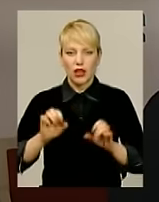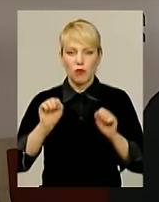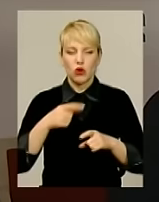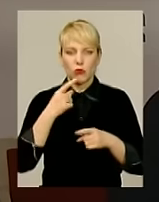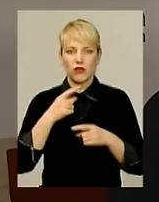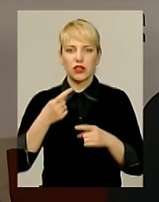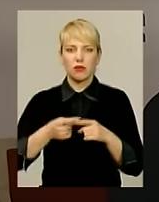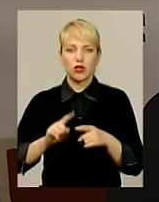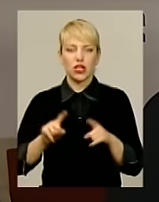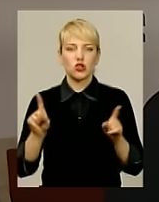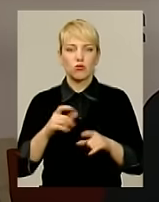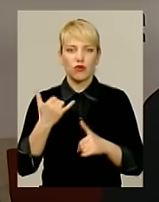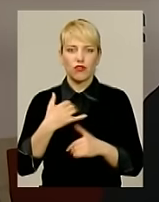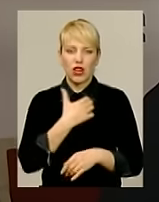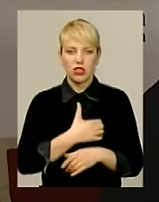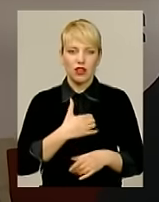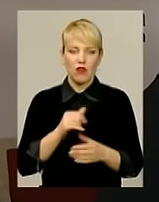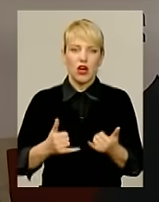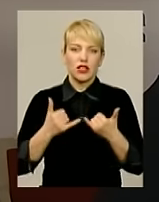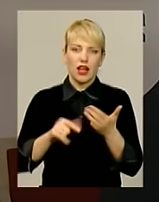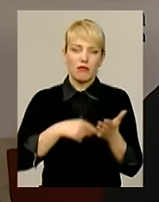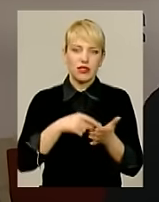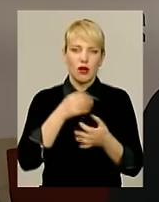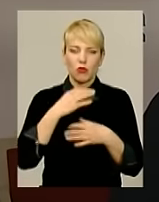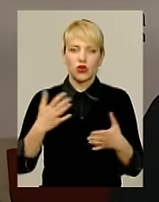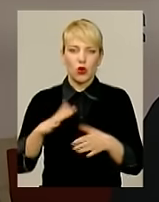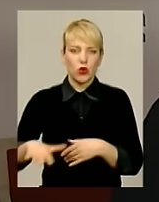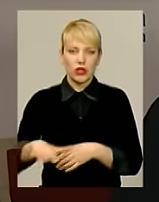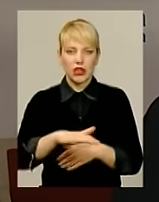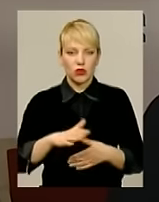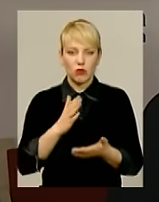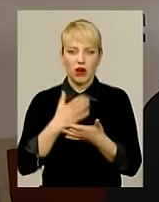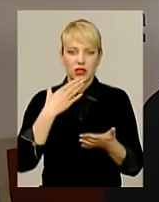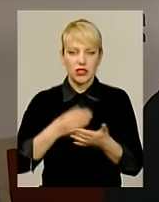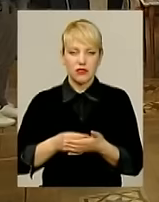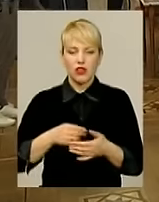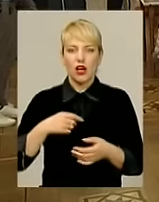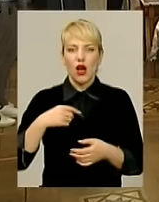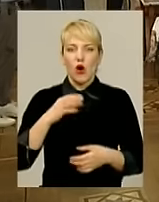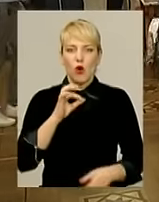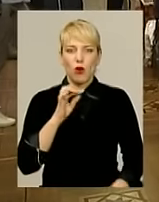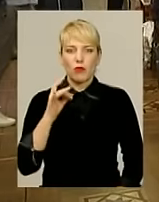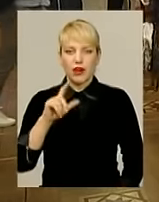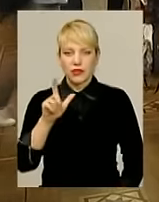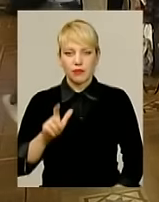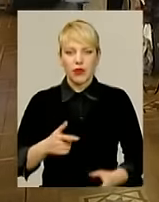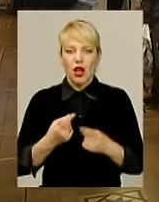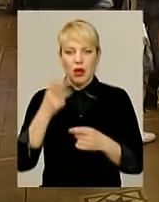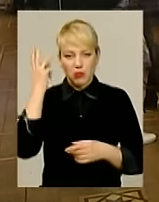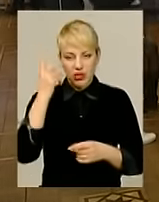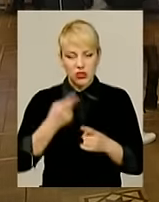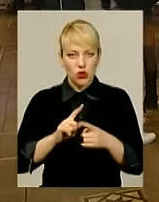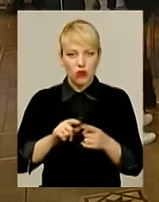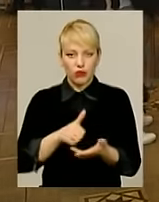поговоримо про те, чому, в принципі, важливо для міста або для будь-якої території мати свій образ, мати свій бренд. Хмельницький – один з флагманів